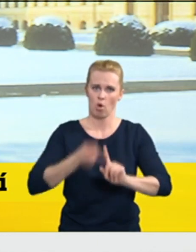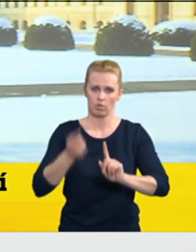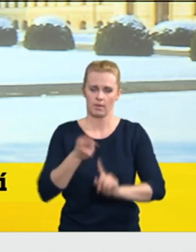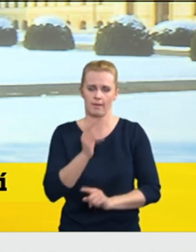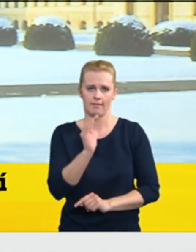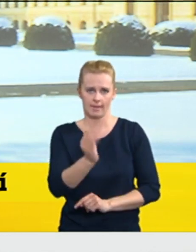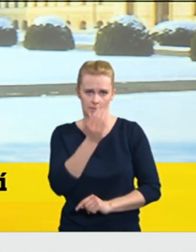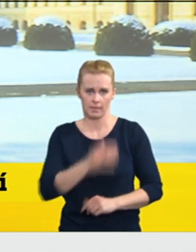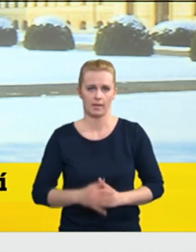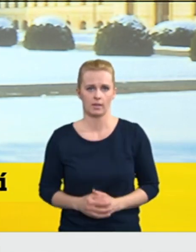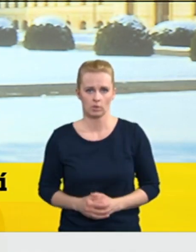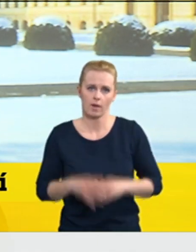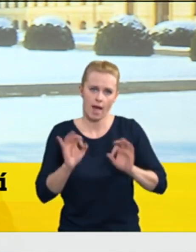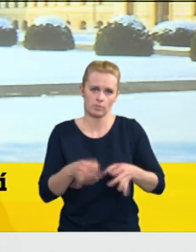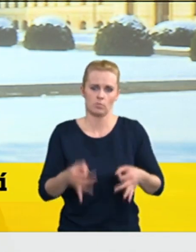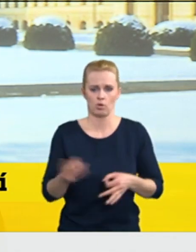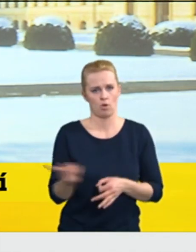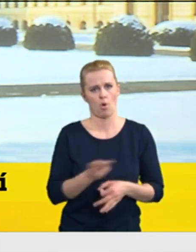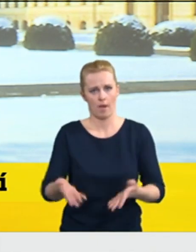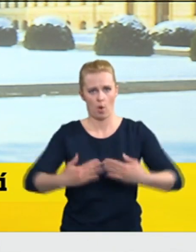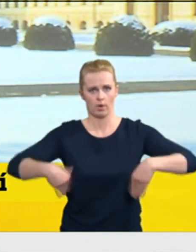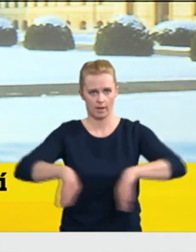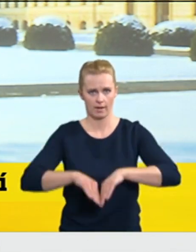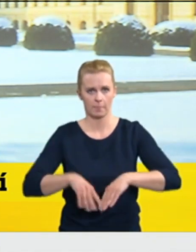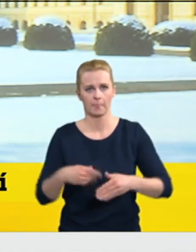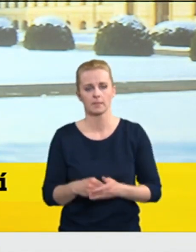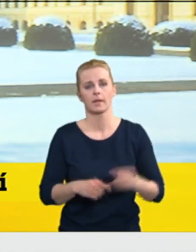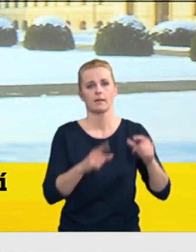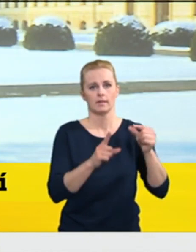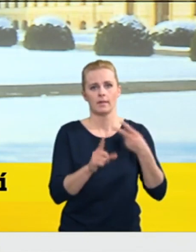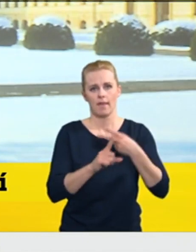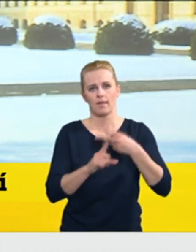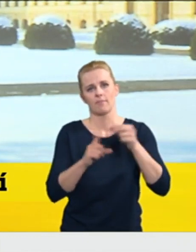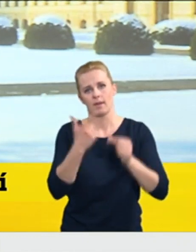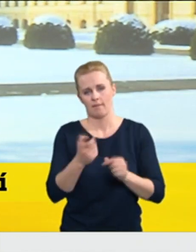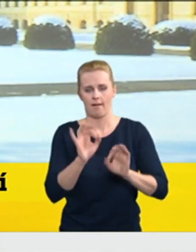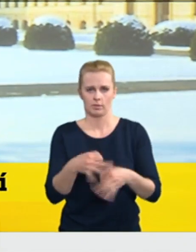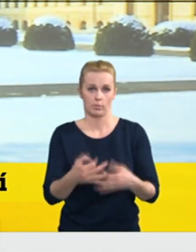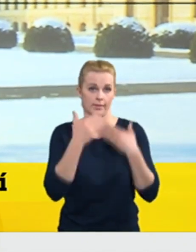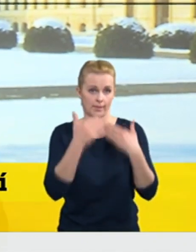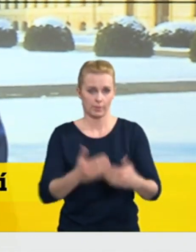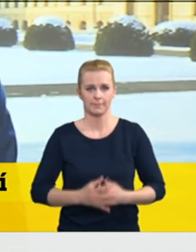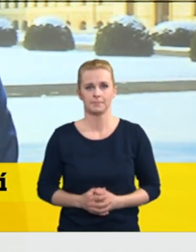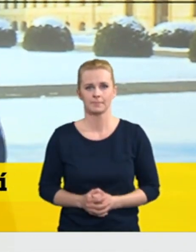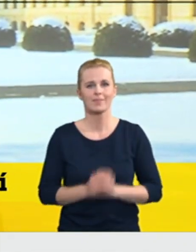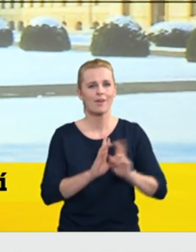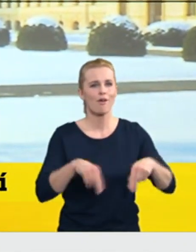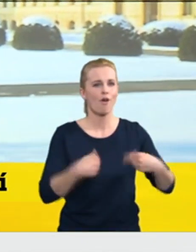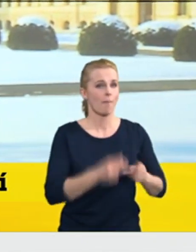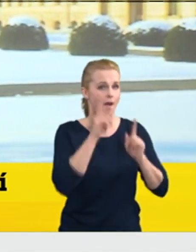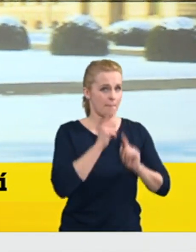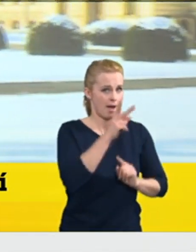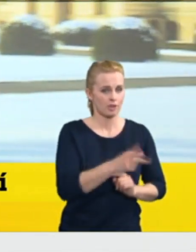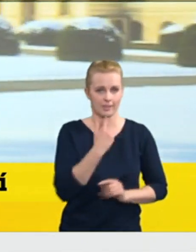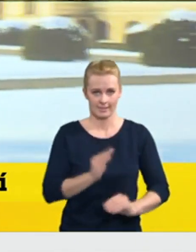odizolování, čili ještě jednou respirátor FFP2. Děkuji. Děkuji. Ještě pan Hamáček chce doplnit? Já ještě poslední